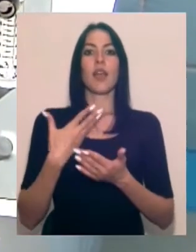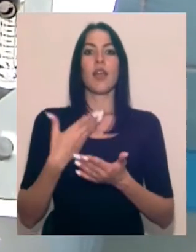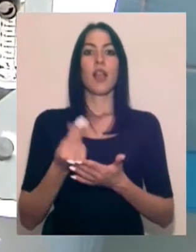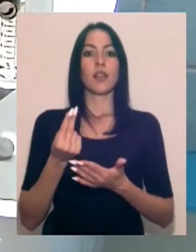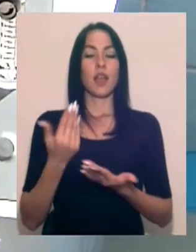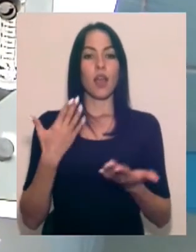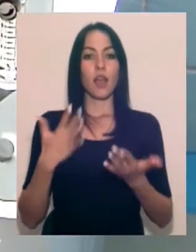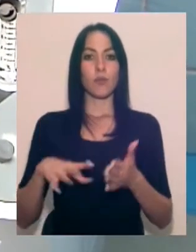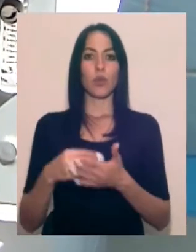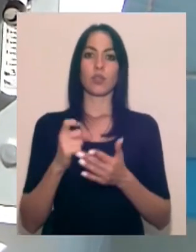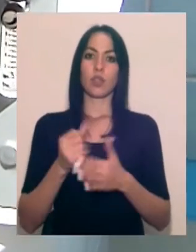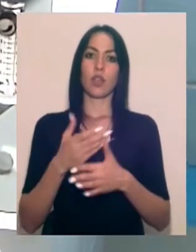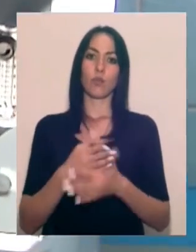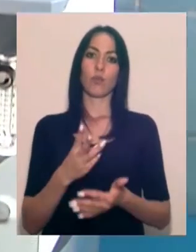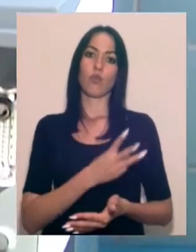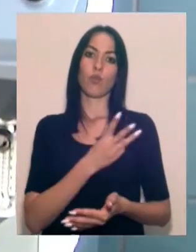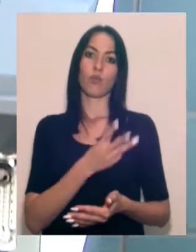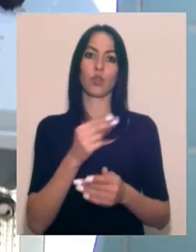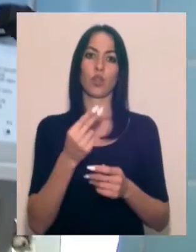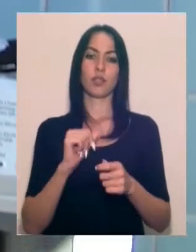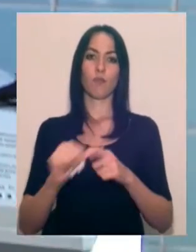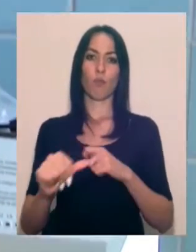допомогою меценатів та волонтерів та спонсорів.